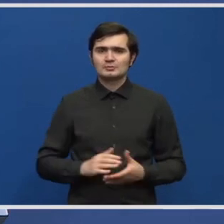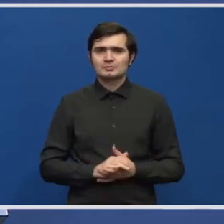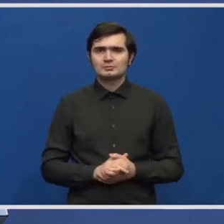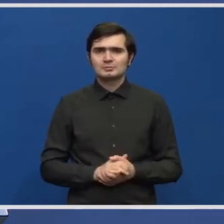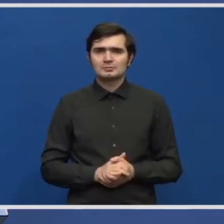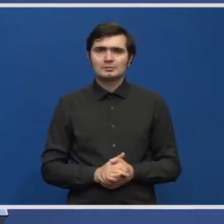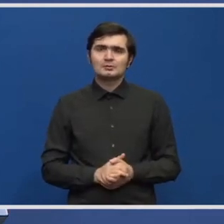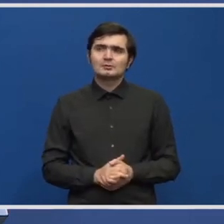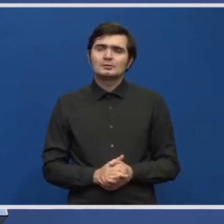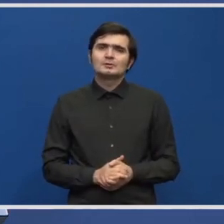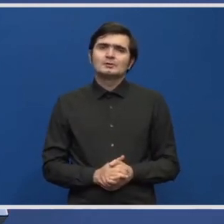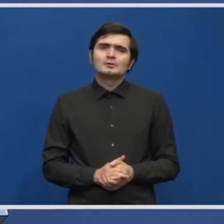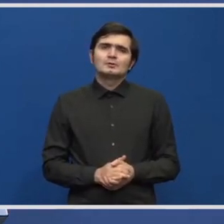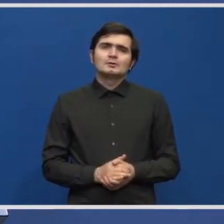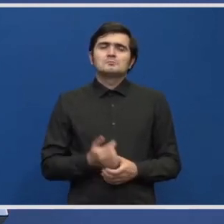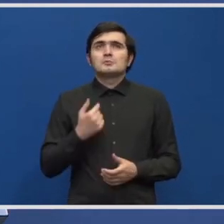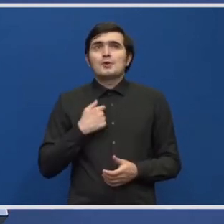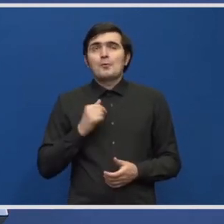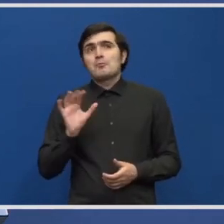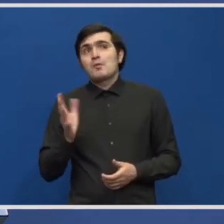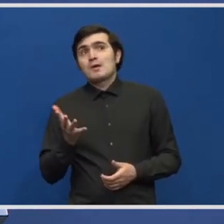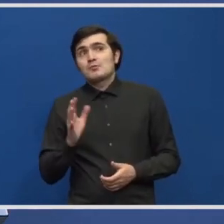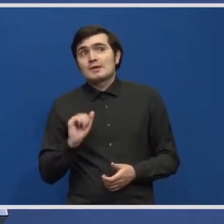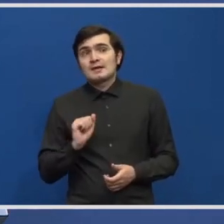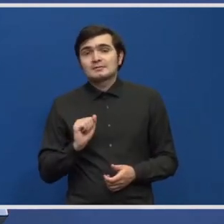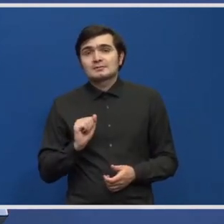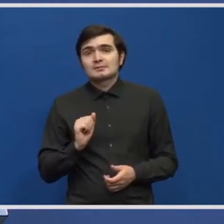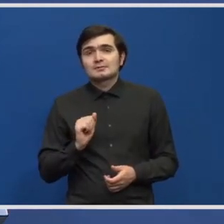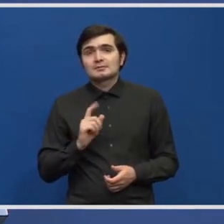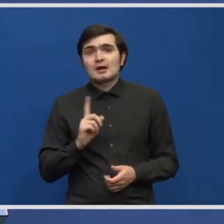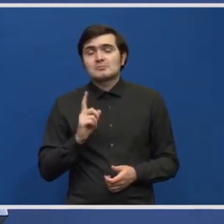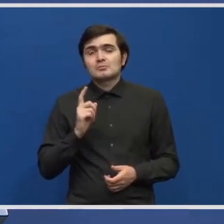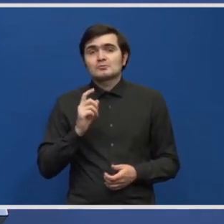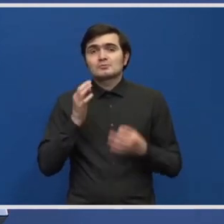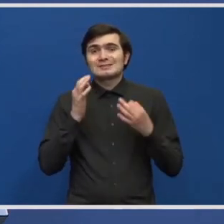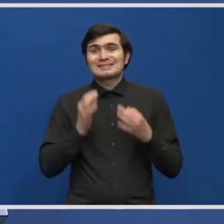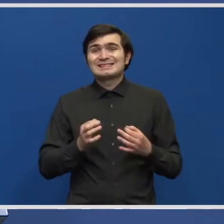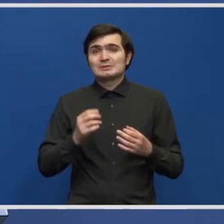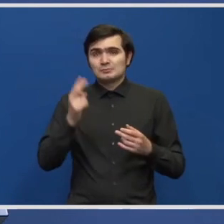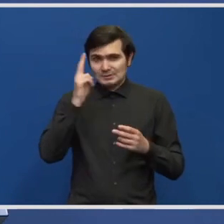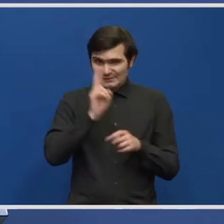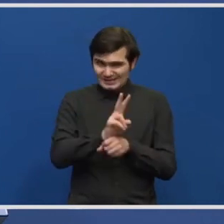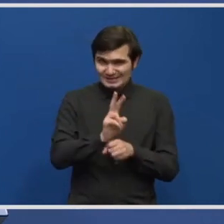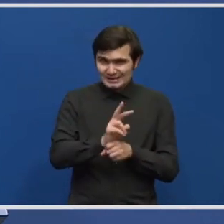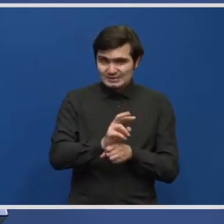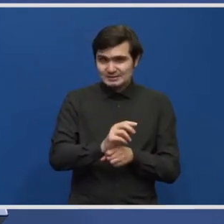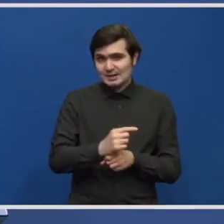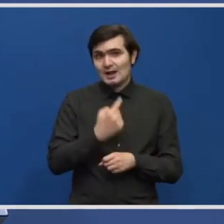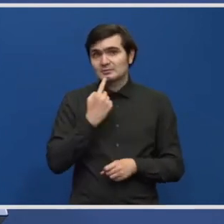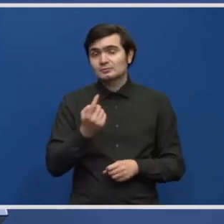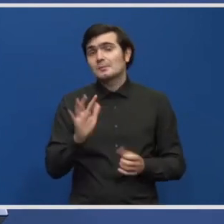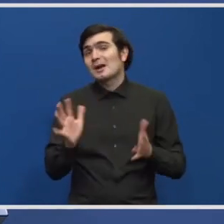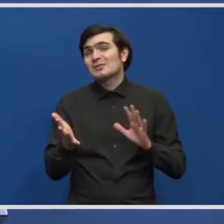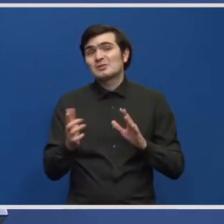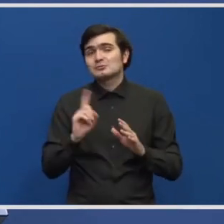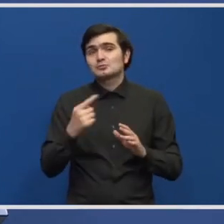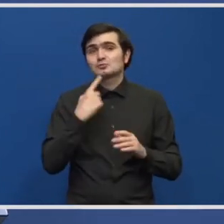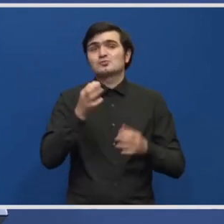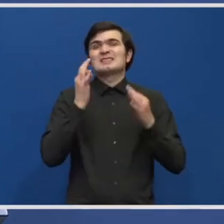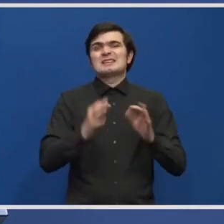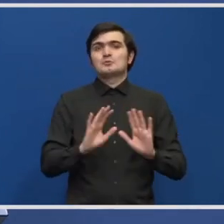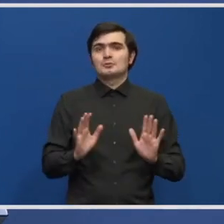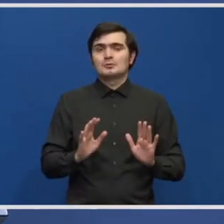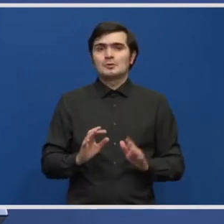nu pot exăbănuiesc, dar aici sunt mult pe termul speculațiilor și vreau să rețineți asta înainte să dăm vreun titlu.